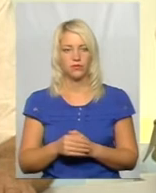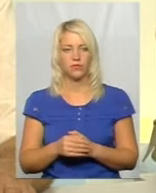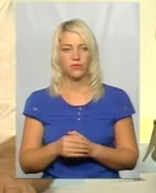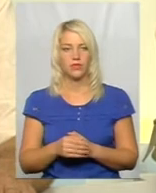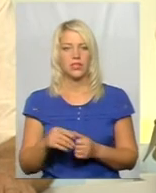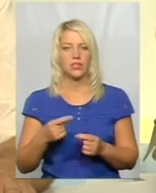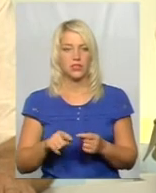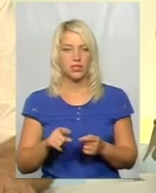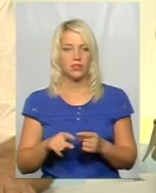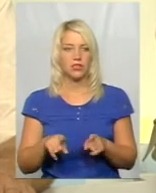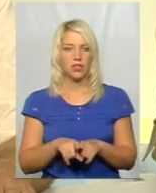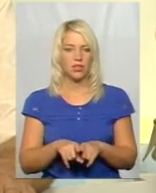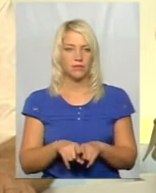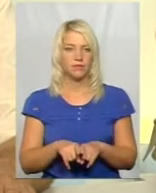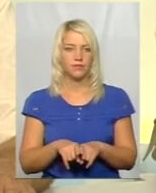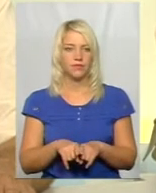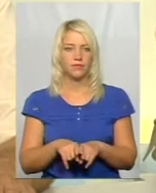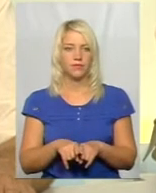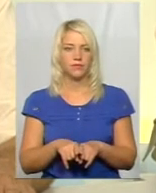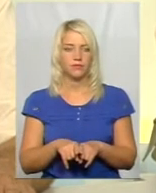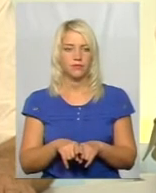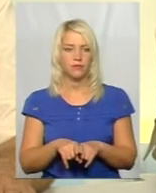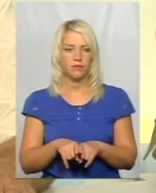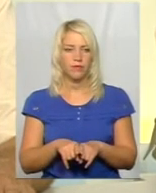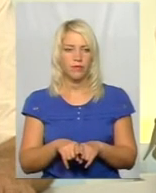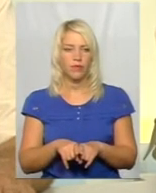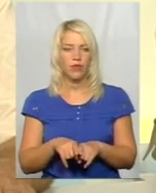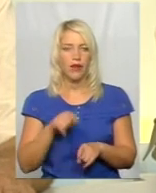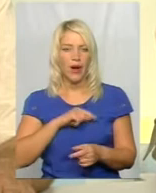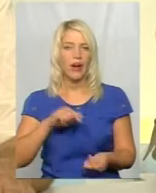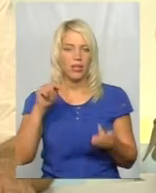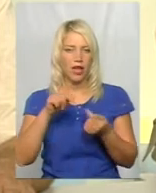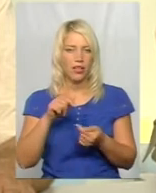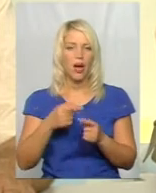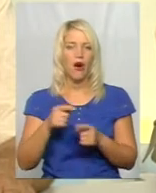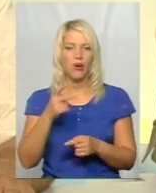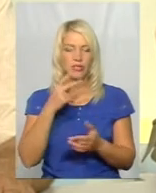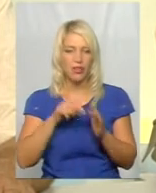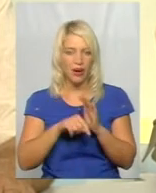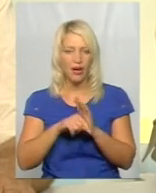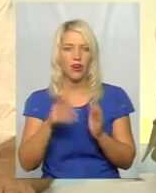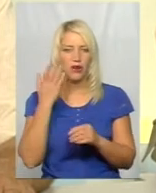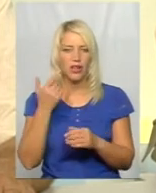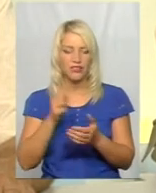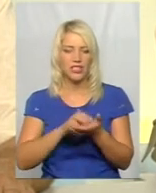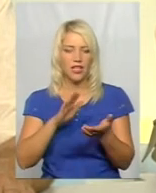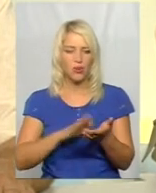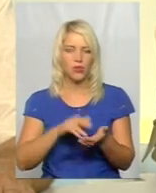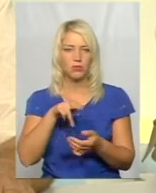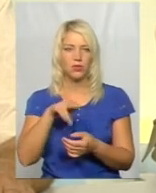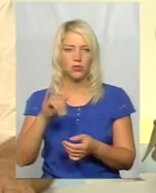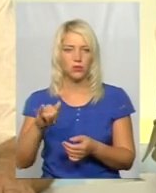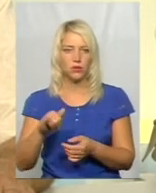така, скажімо, характерна ознака, коли вже зараховують учні професійно